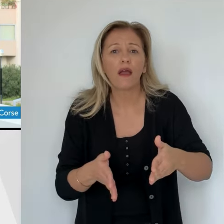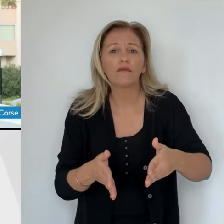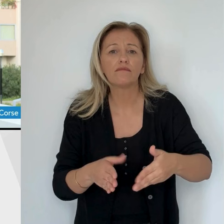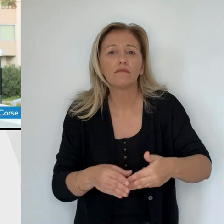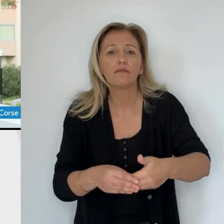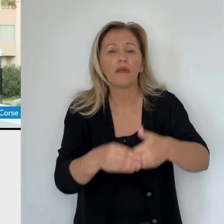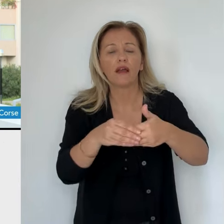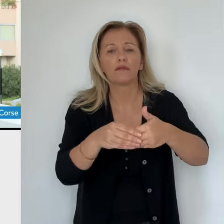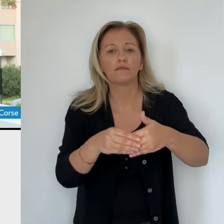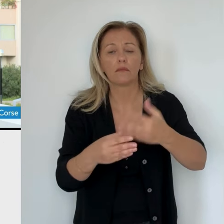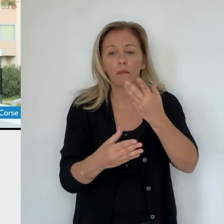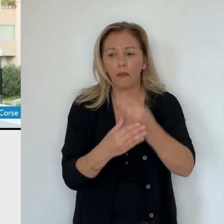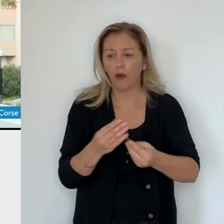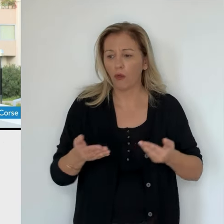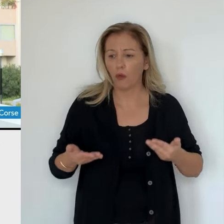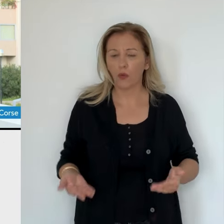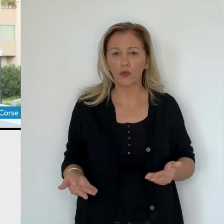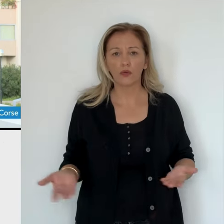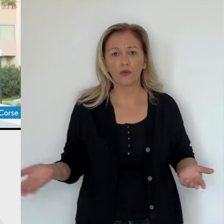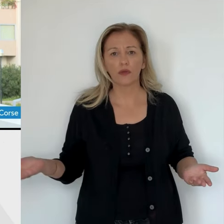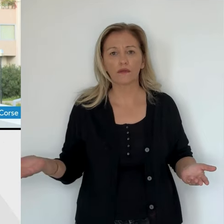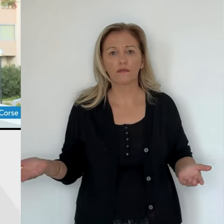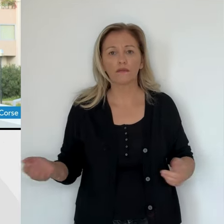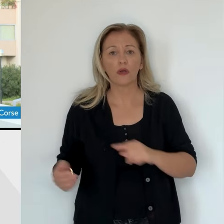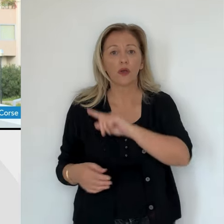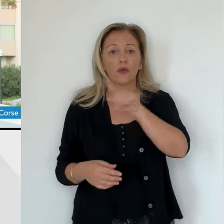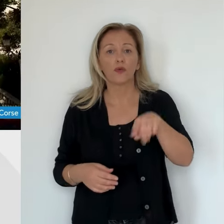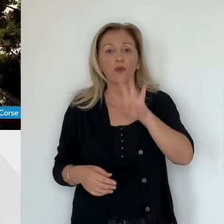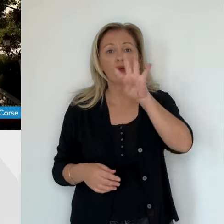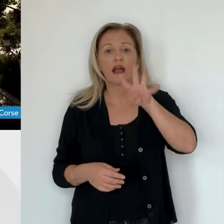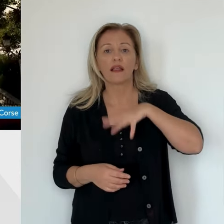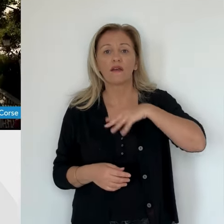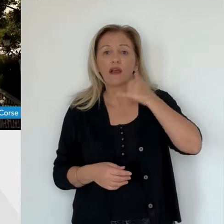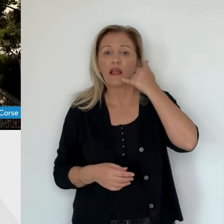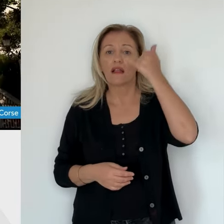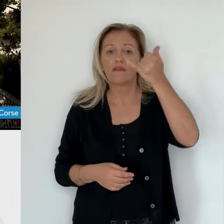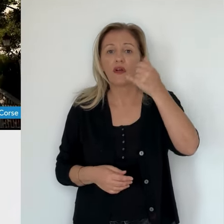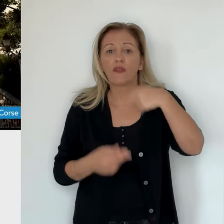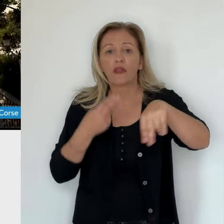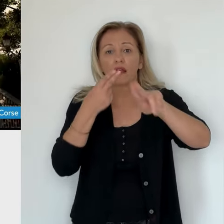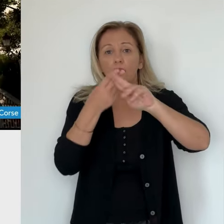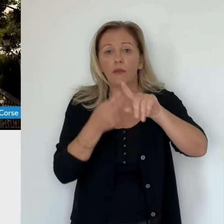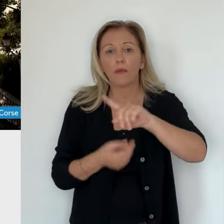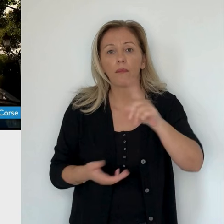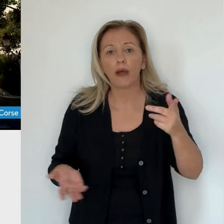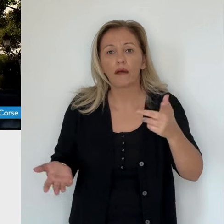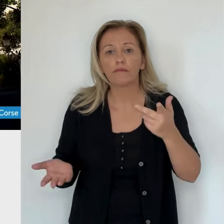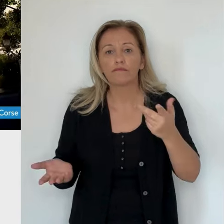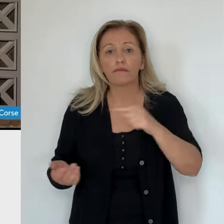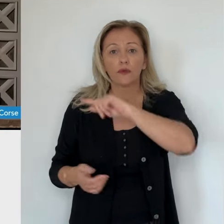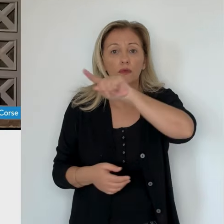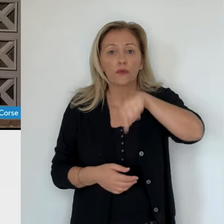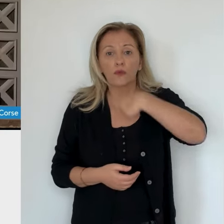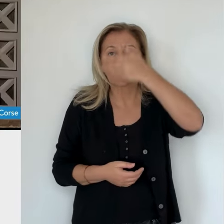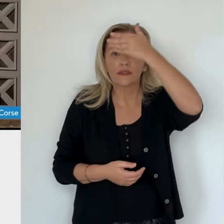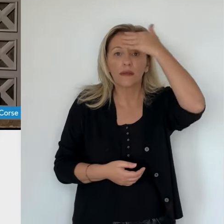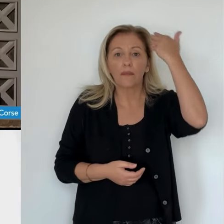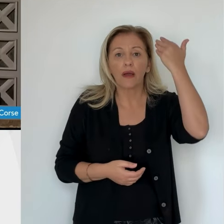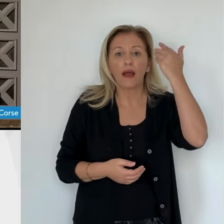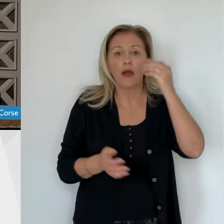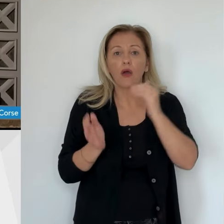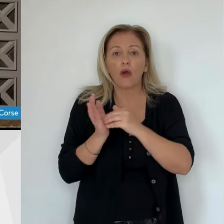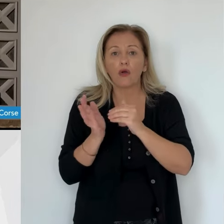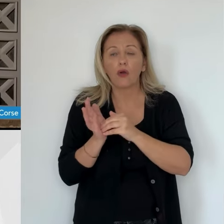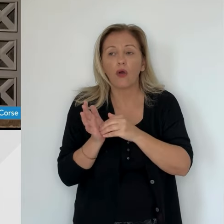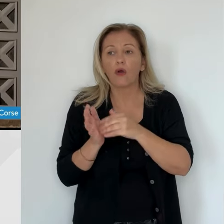pour surtout arriver à un processus de paix, un vrai processus de paix, aujourd'hui il n en a pas. Nous n'avons pas pu joindre la défense des quatre prévenus, nous ne